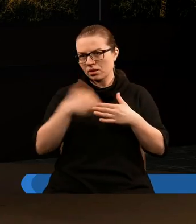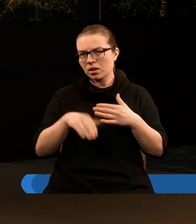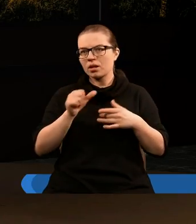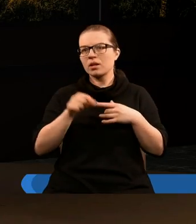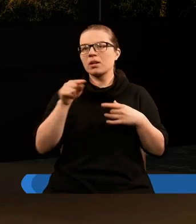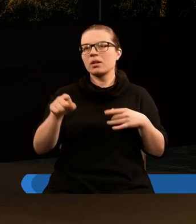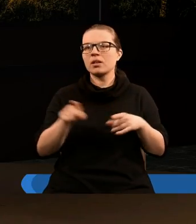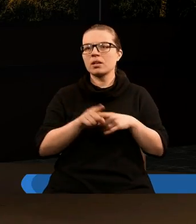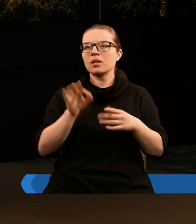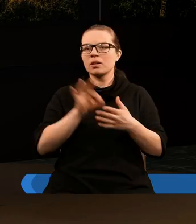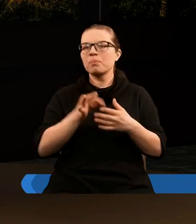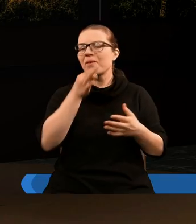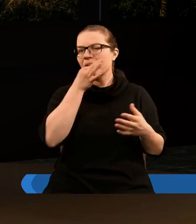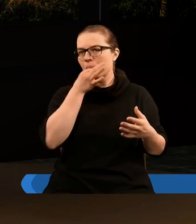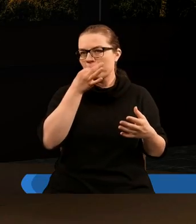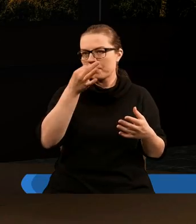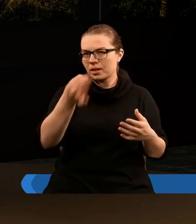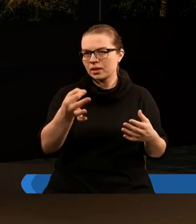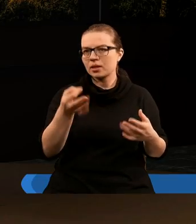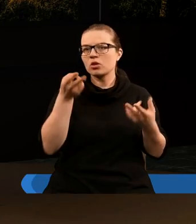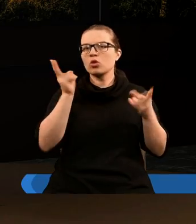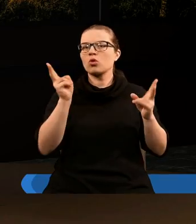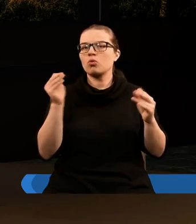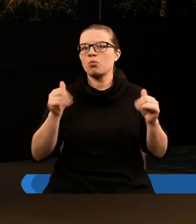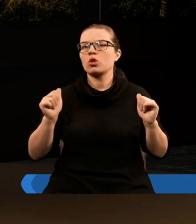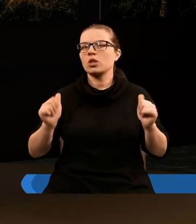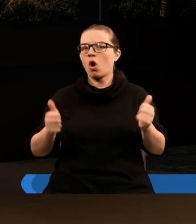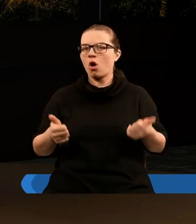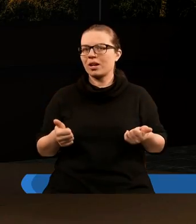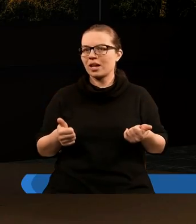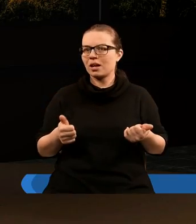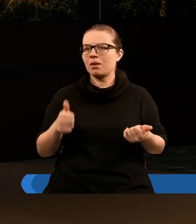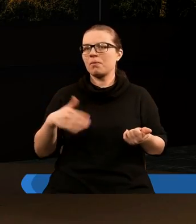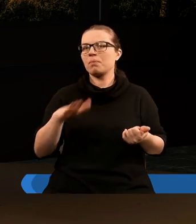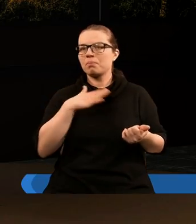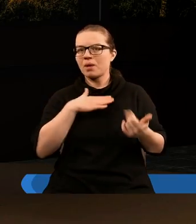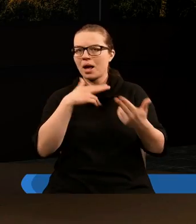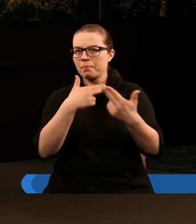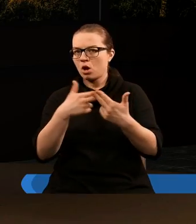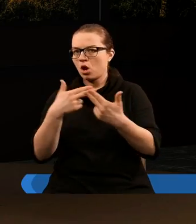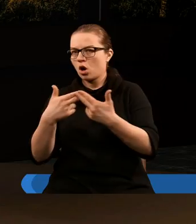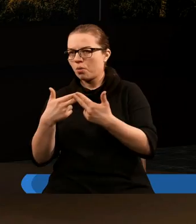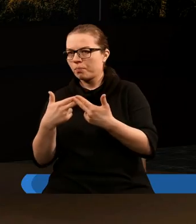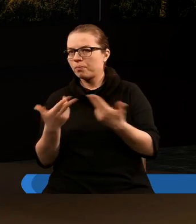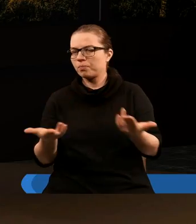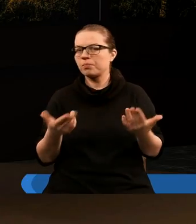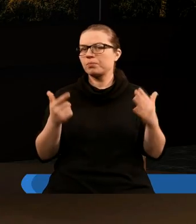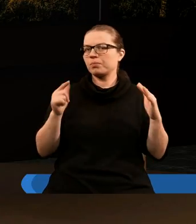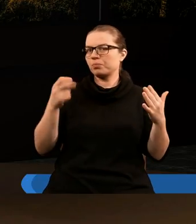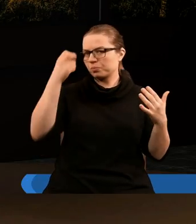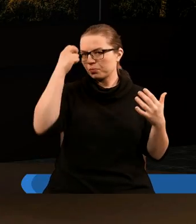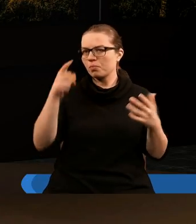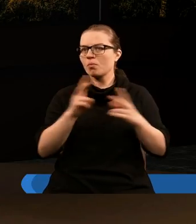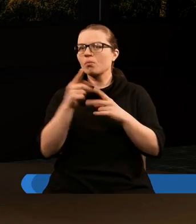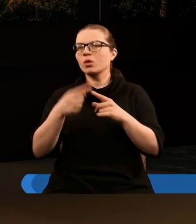Jest tam też pewne pytanie i któż może się ostać? Nie mamy odpowiedzi, gdzie znajduje się siódma pieczeń.